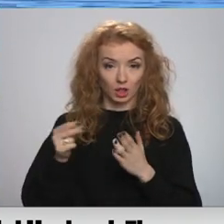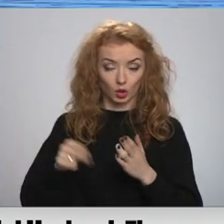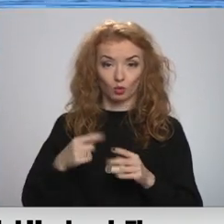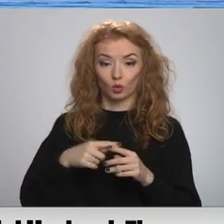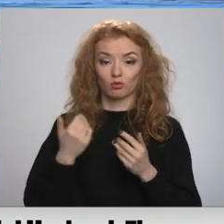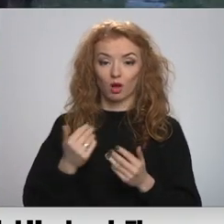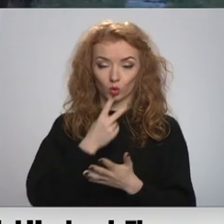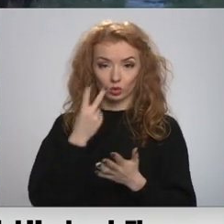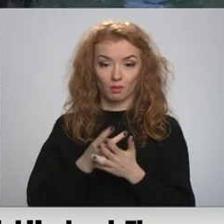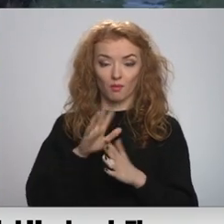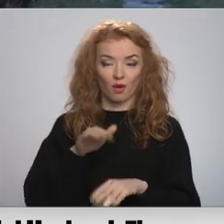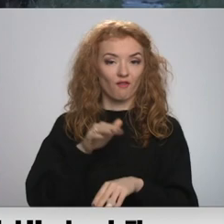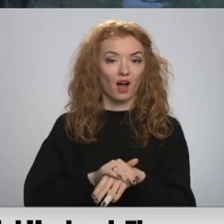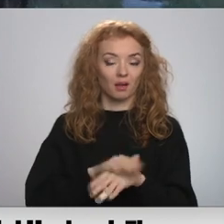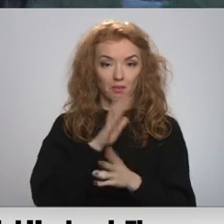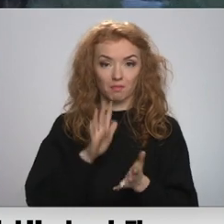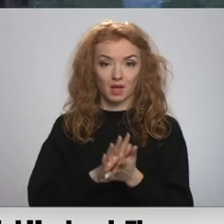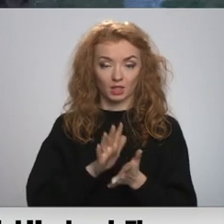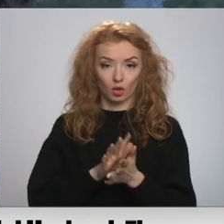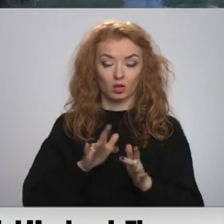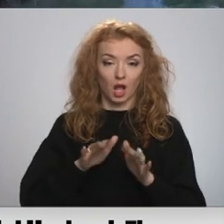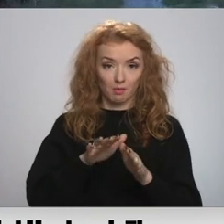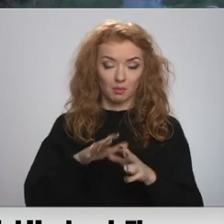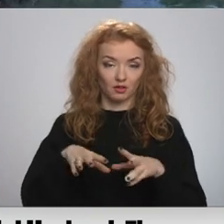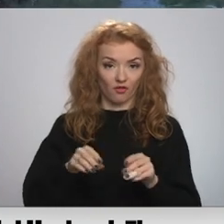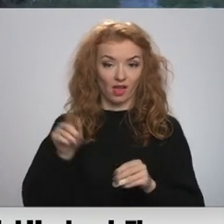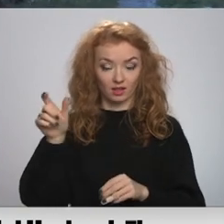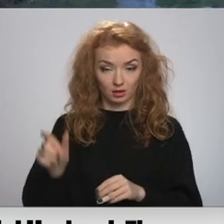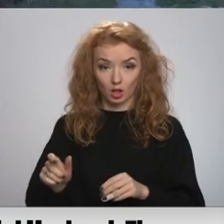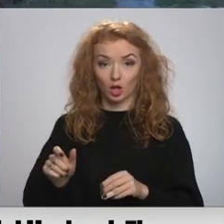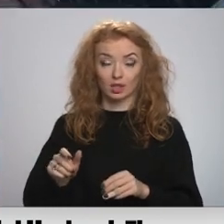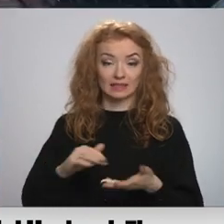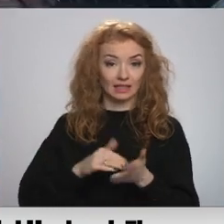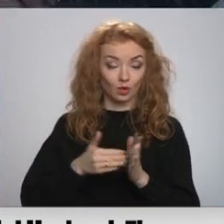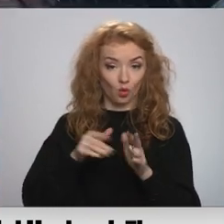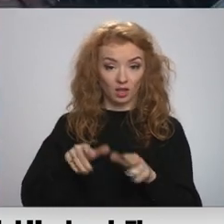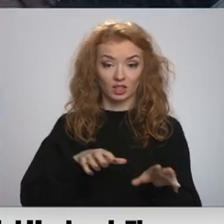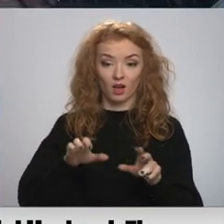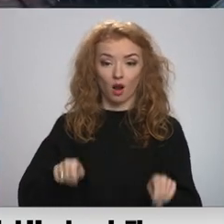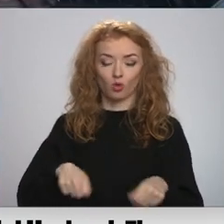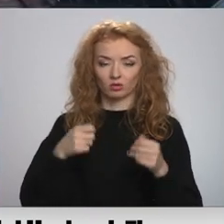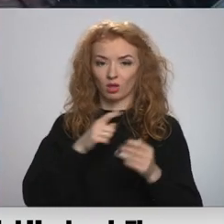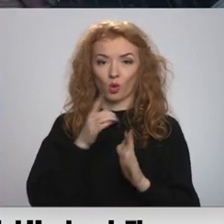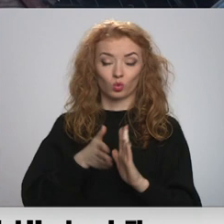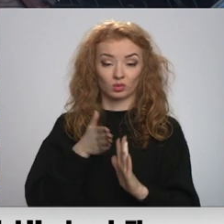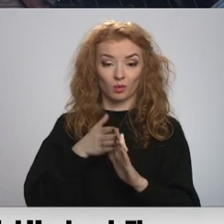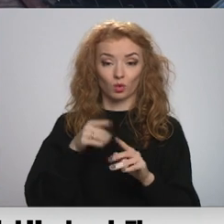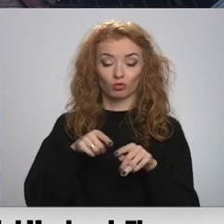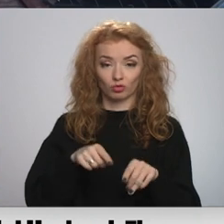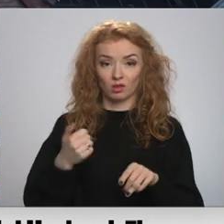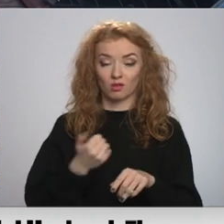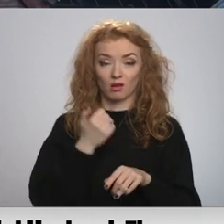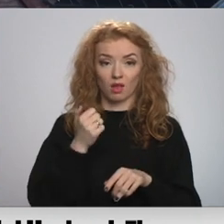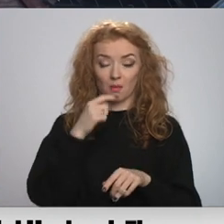kas tagad uzskatām par faktisko piesārņojošās darbības veicēju. Situācijas vēraudzētavā gan tas neuzlaboja, un šī gadu martā